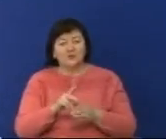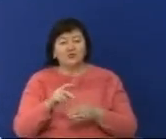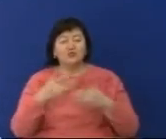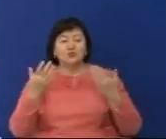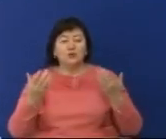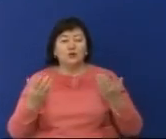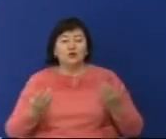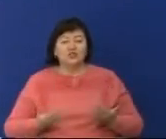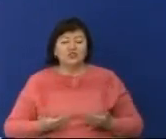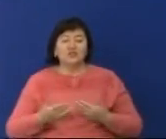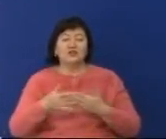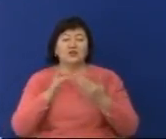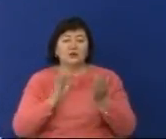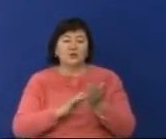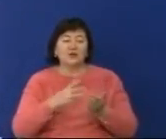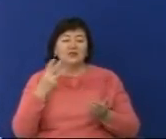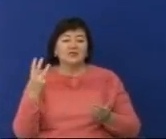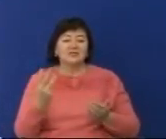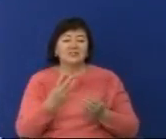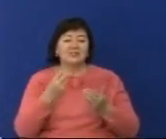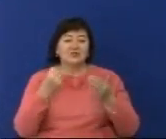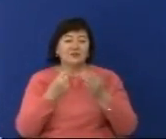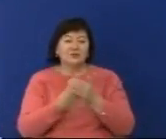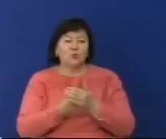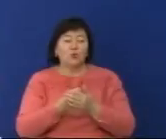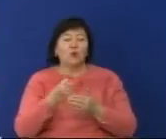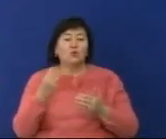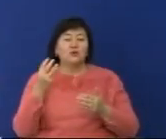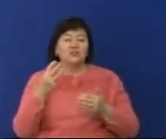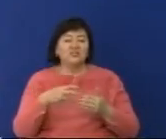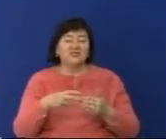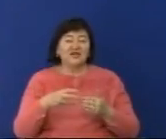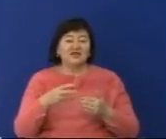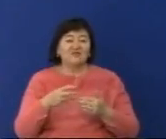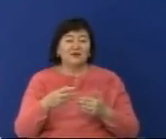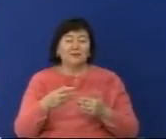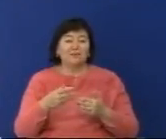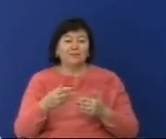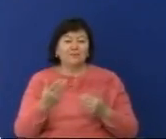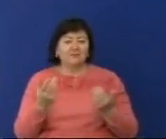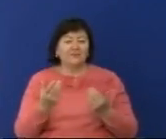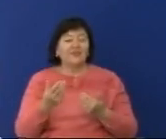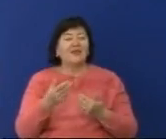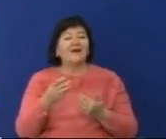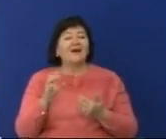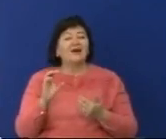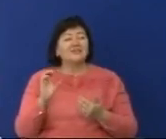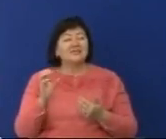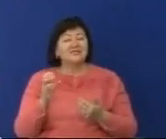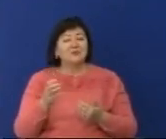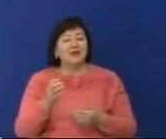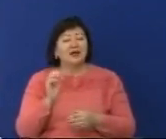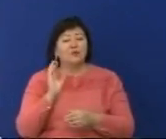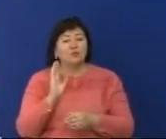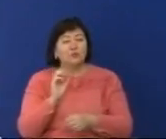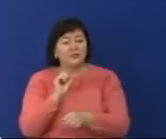жүргізілі өне байланысты 3.41-тен 9.41-ке дейін бірінші жылу энергетикалық орталығының жұмысты тоқтатылат.